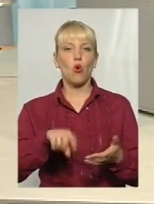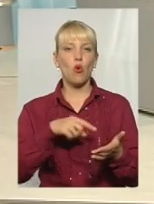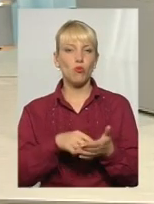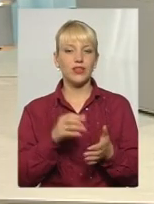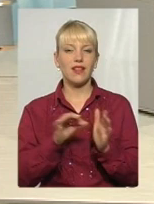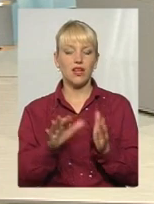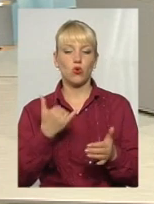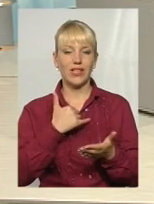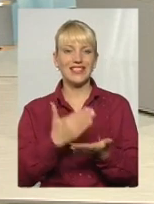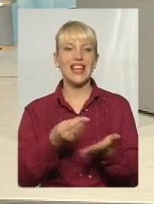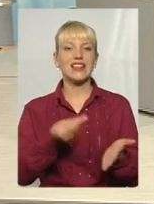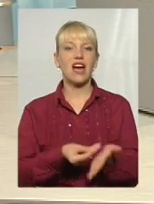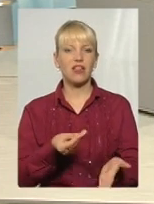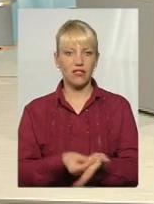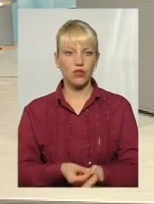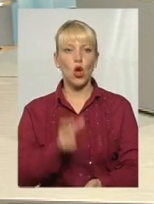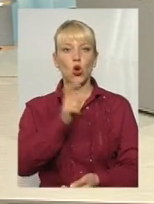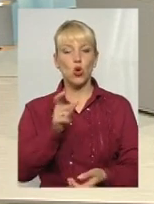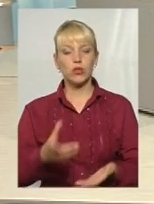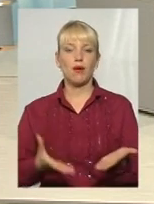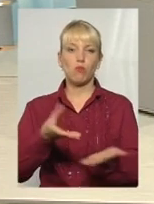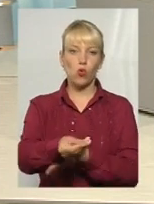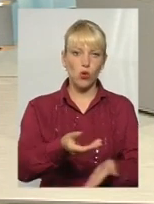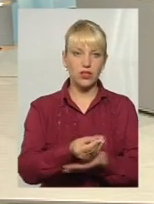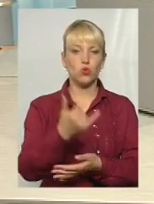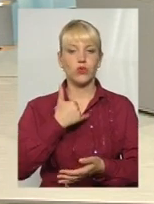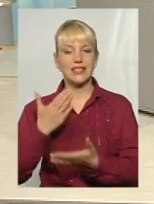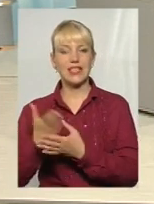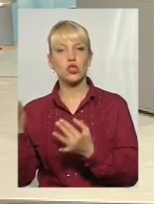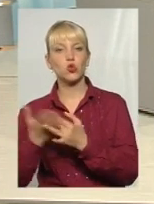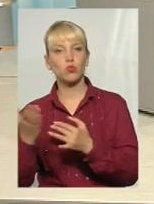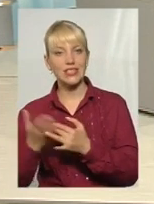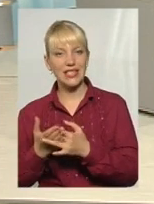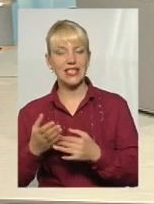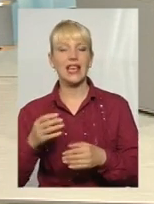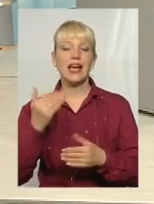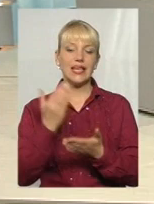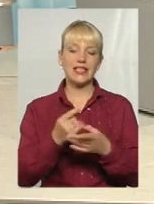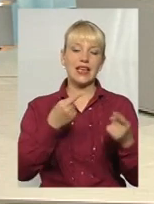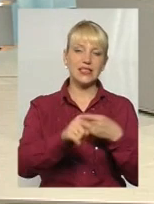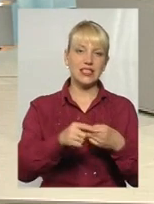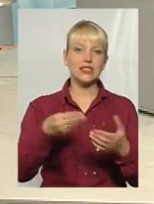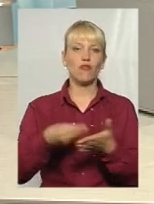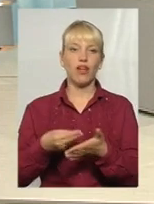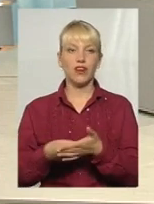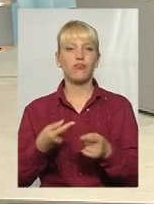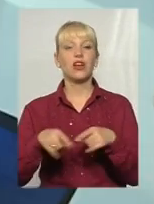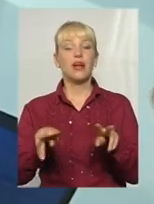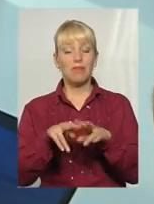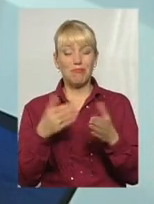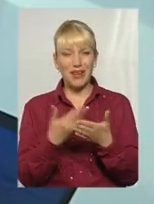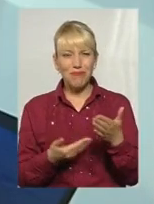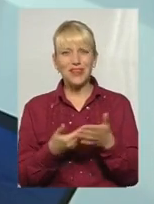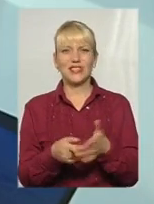тариф, в нас є люди платять, в нас є субсидії, і є різниця в тарифі. Тобто, от ми десь приблизно до такого,